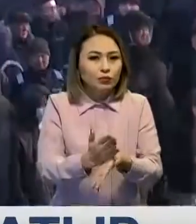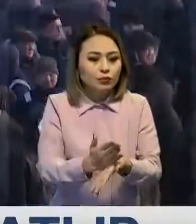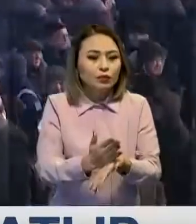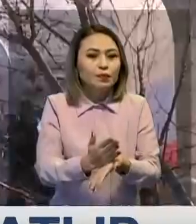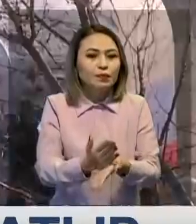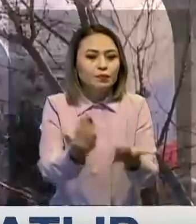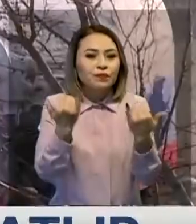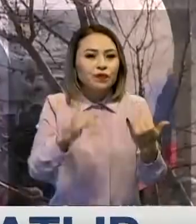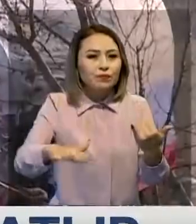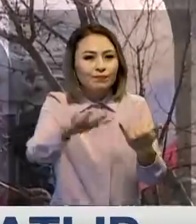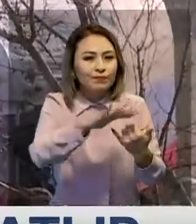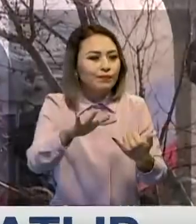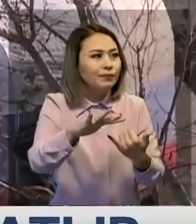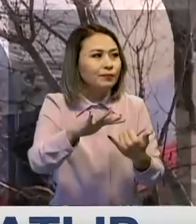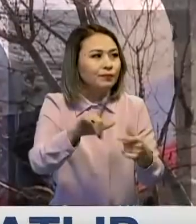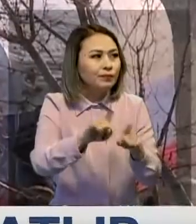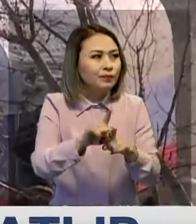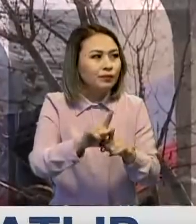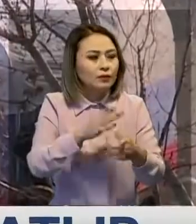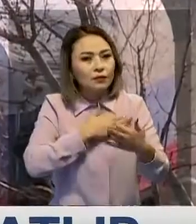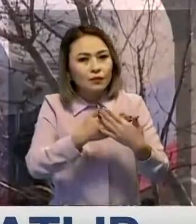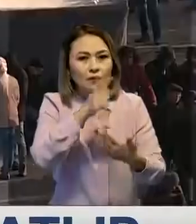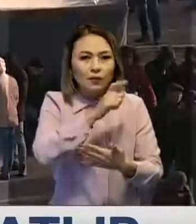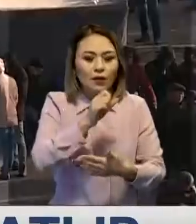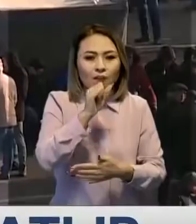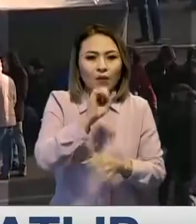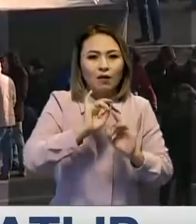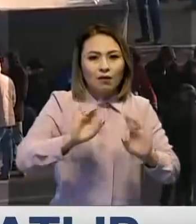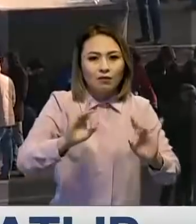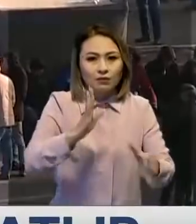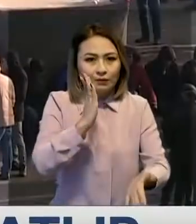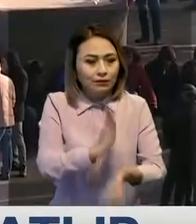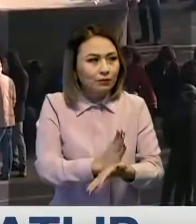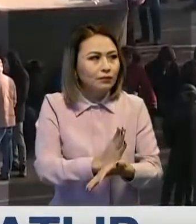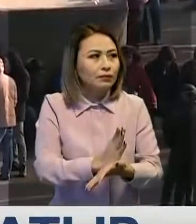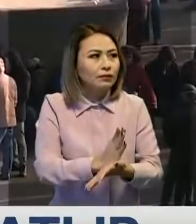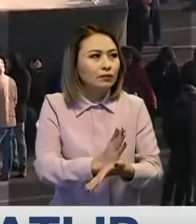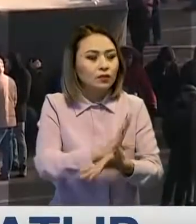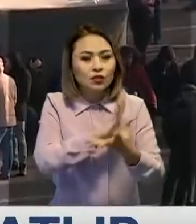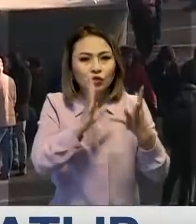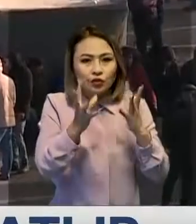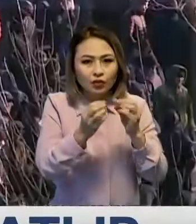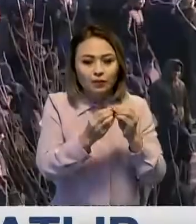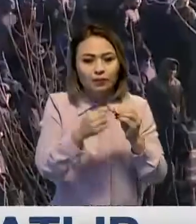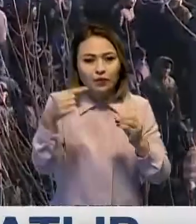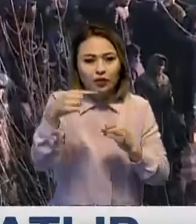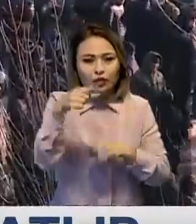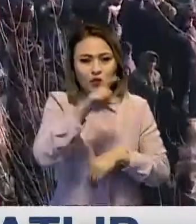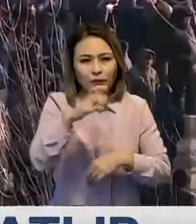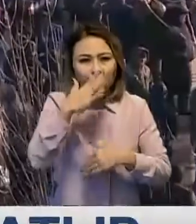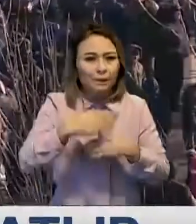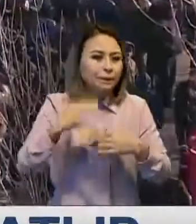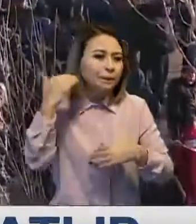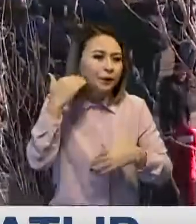Қазір бұл жерде мүнберден белсенд азаматтар сөйліп түрғаны біз естіп түрміз. Жалпы бұл жерге мүнға жоғы адам